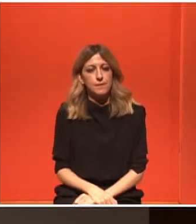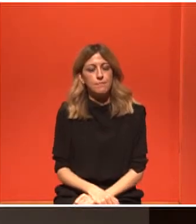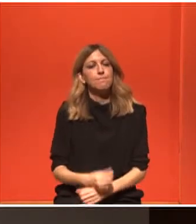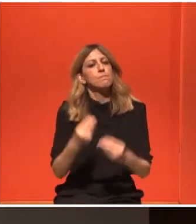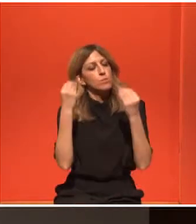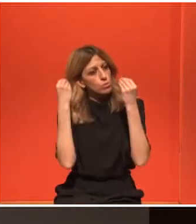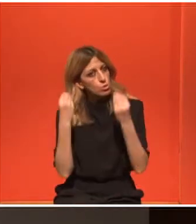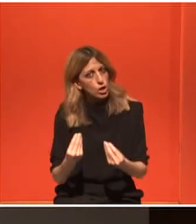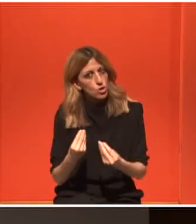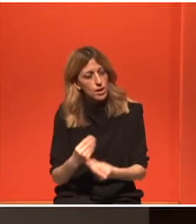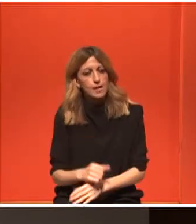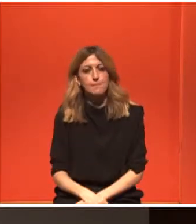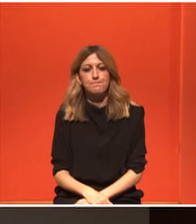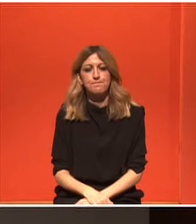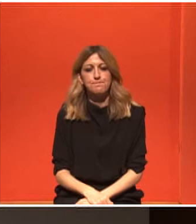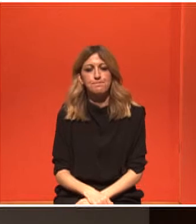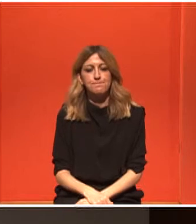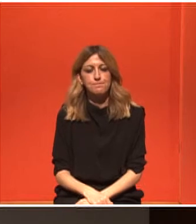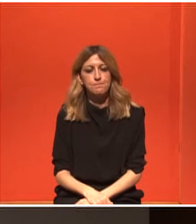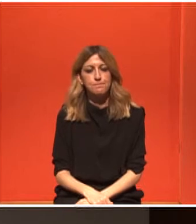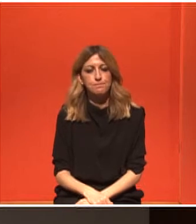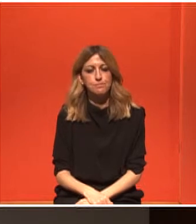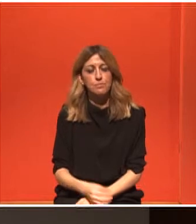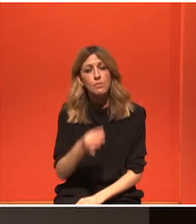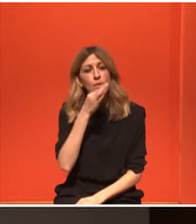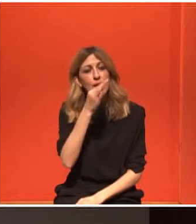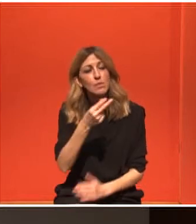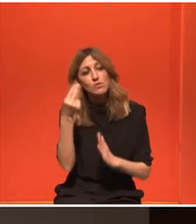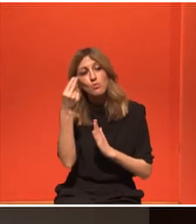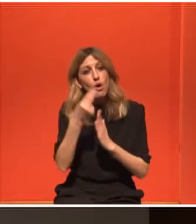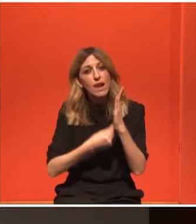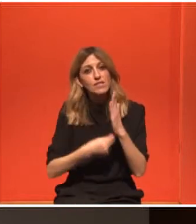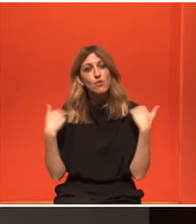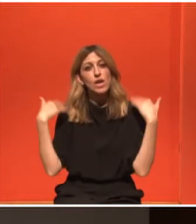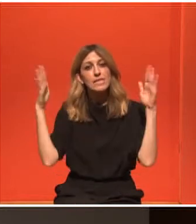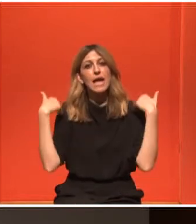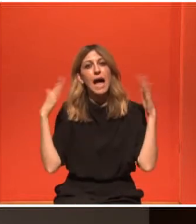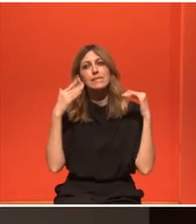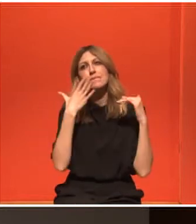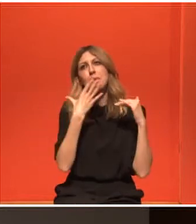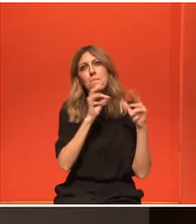Η άσκηση, είπες κατά επανάληψη, ότι ήταν η συντροφιά σου.